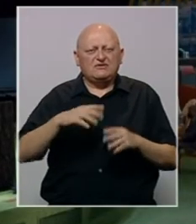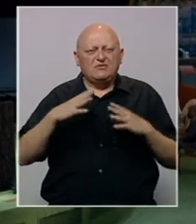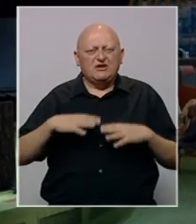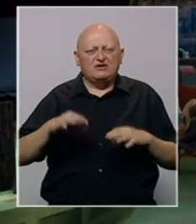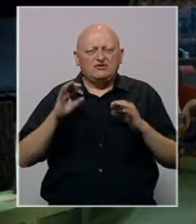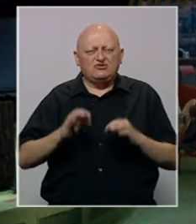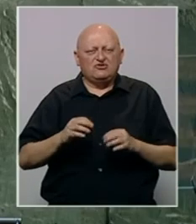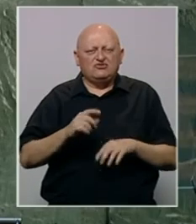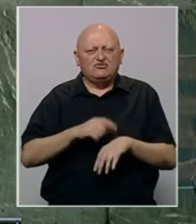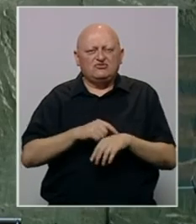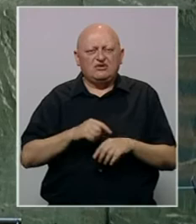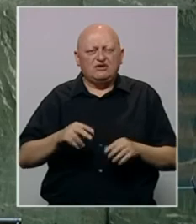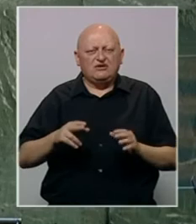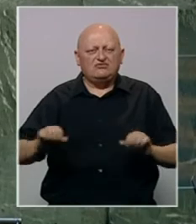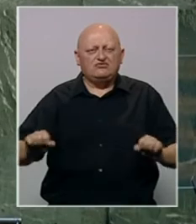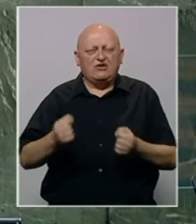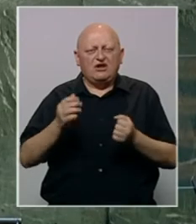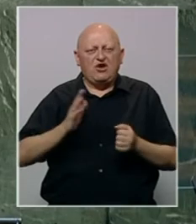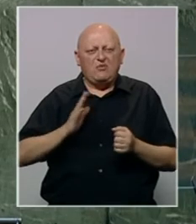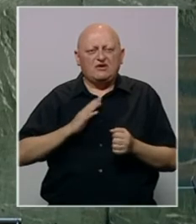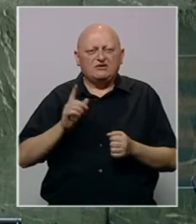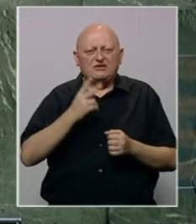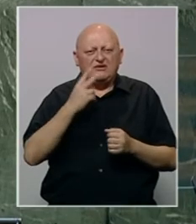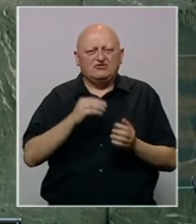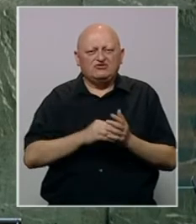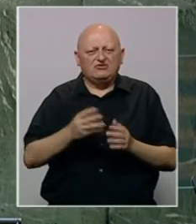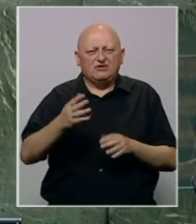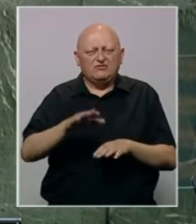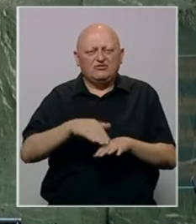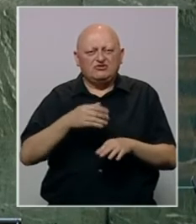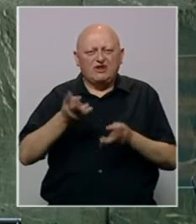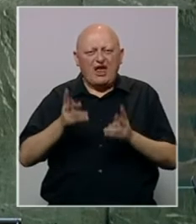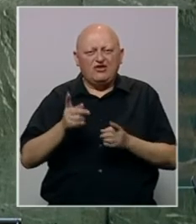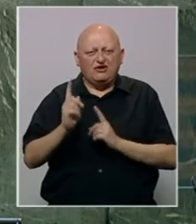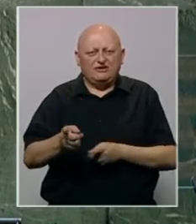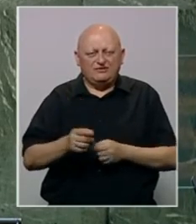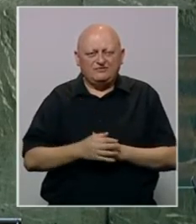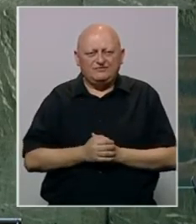sigurnost u trenutku nuklearne opasnosti neviđene još od vrhunca hladnog rata.